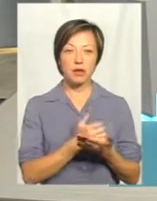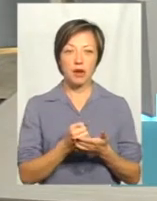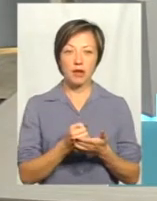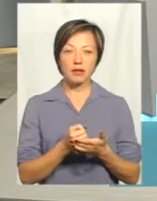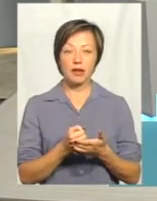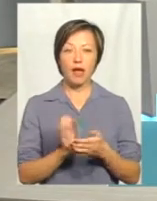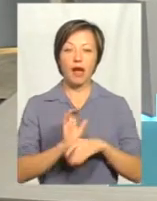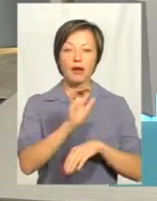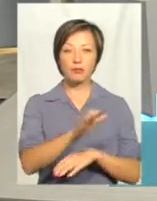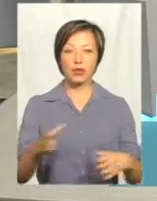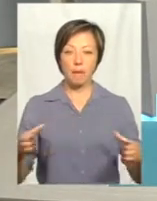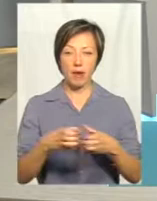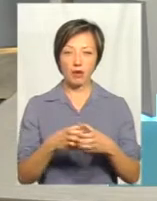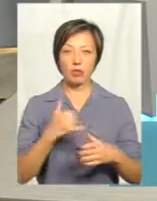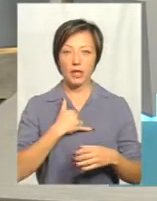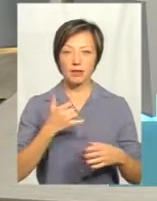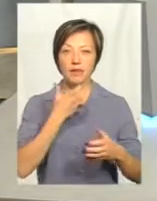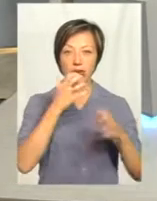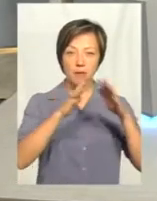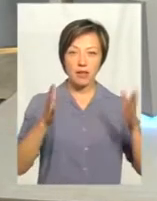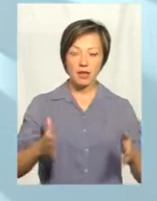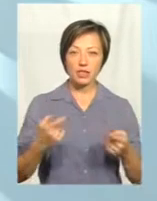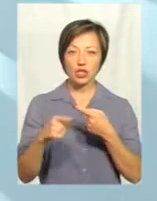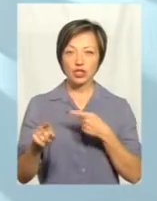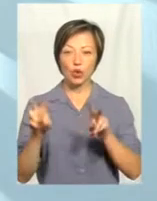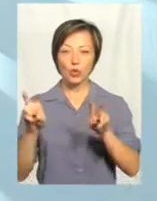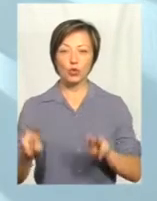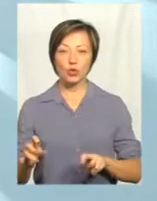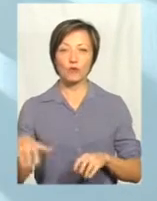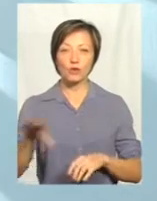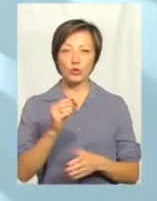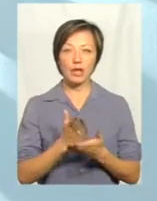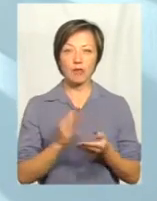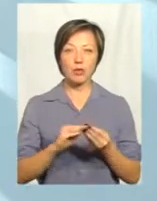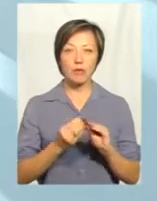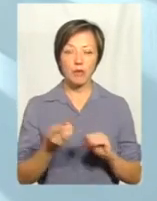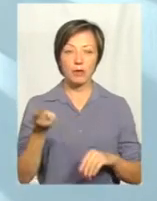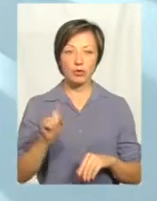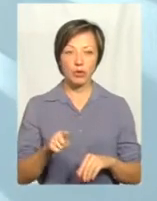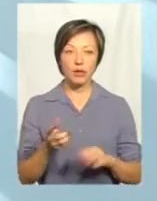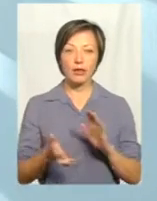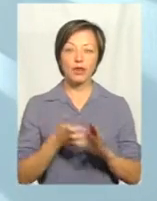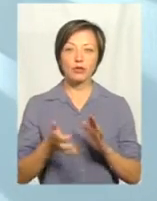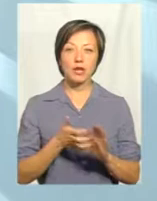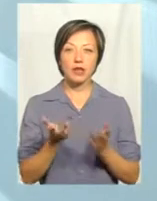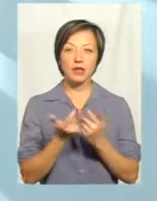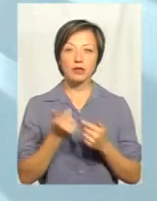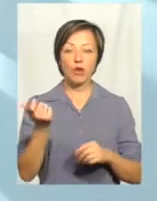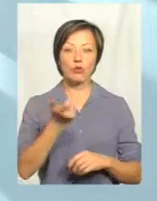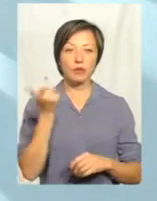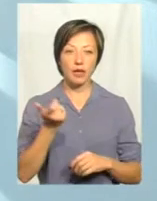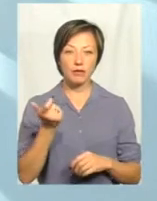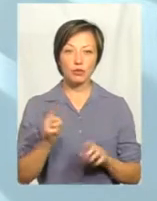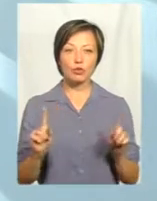партії. У нас і в теплицях, і в всіх інших культурах, у нас всюди є проблема того, що є недостатня кількість господарств